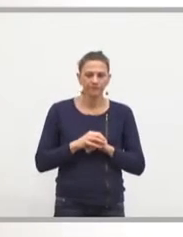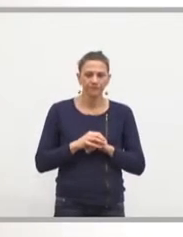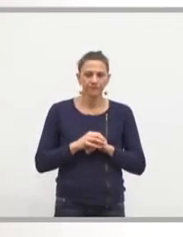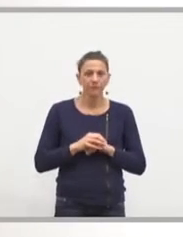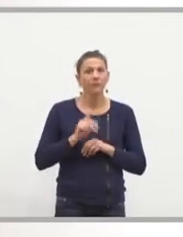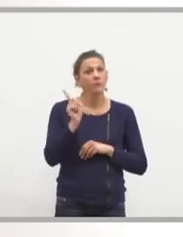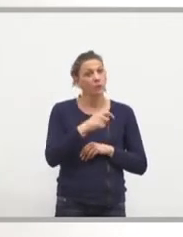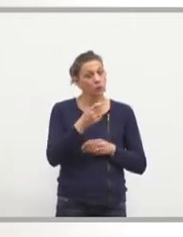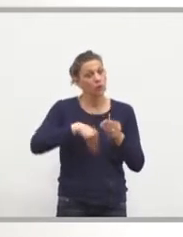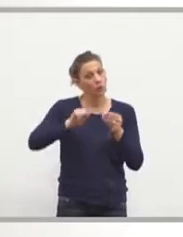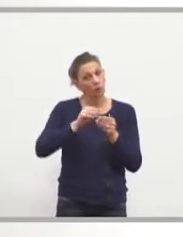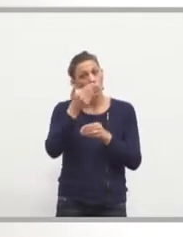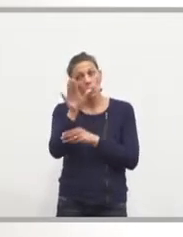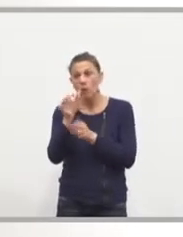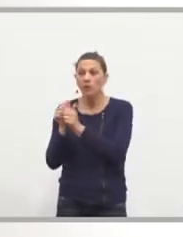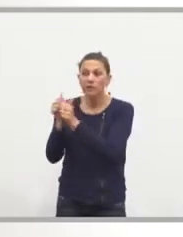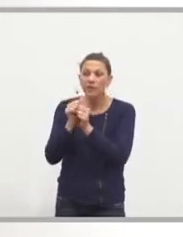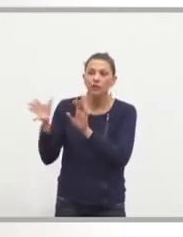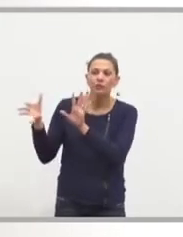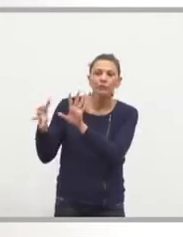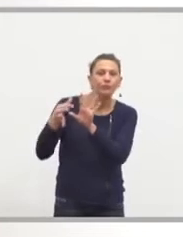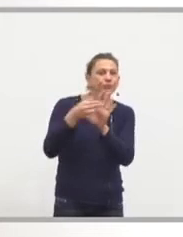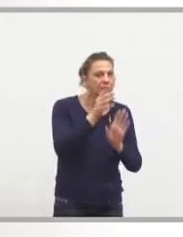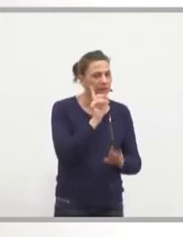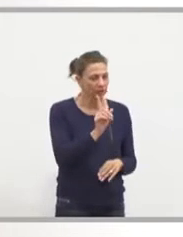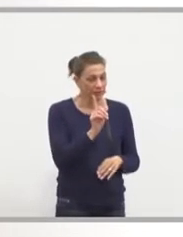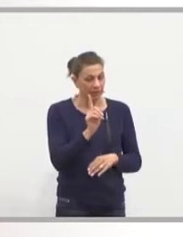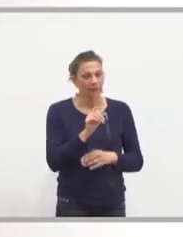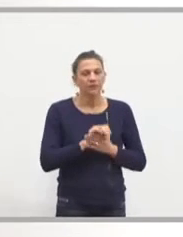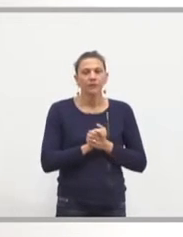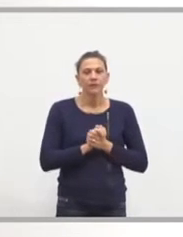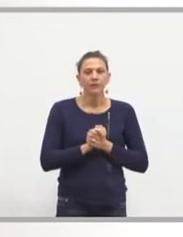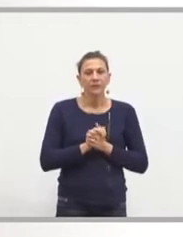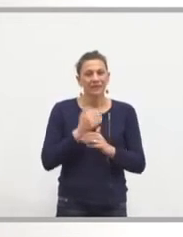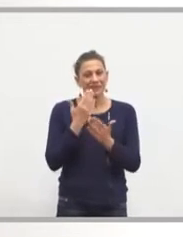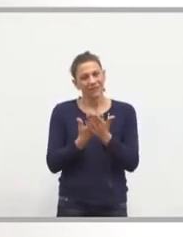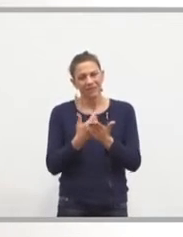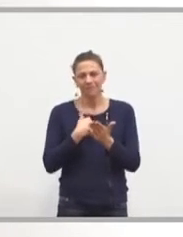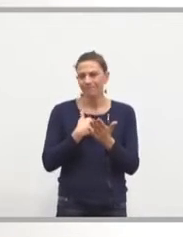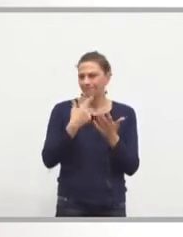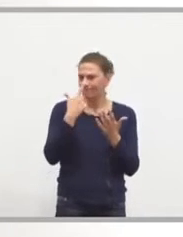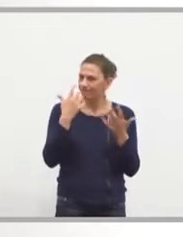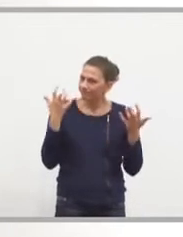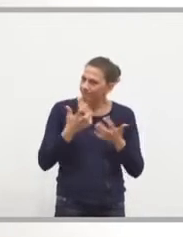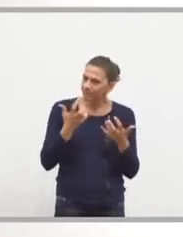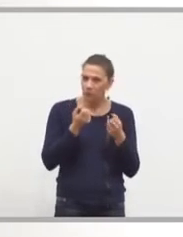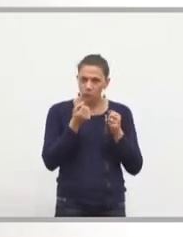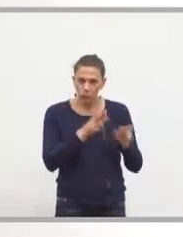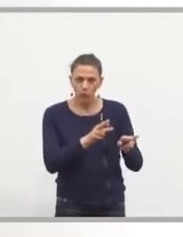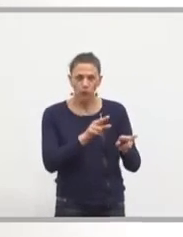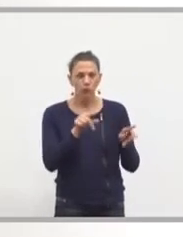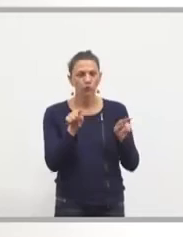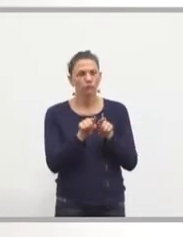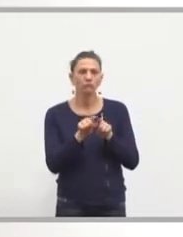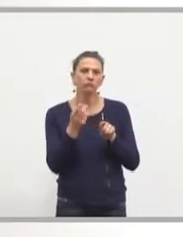collectivités. Mais, en ce sens, je voudrais m'assurer qu'on n'accélère pas une forme d'impasse